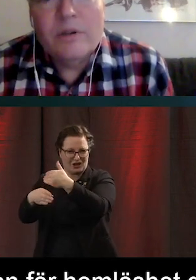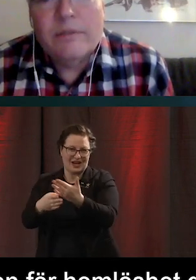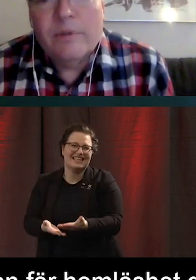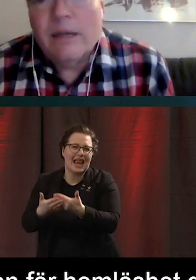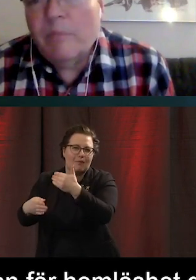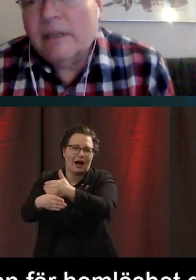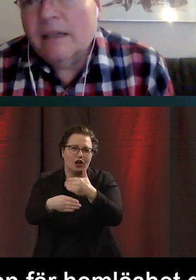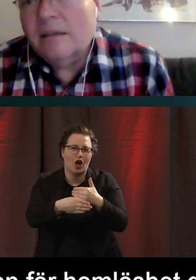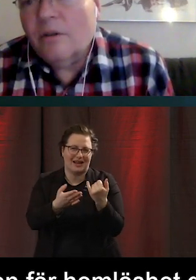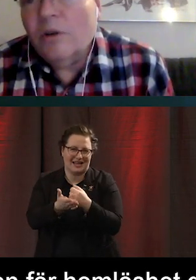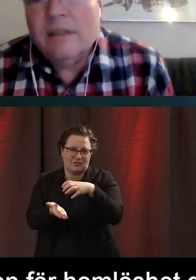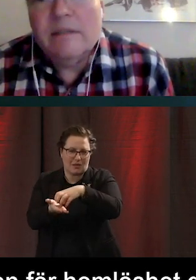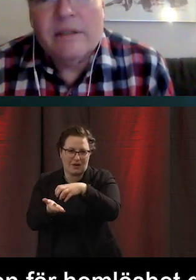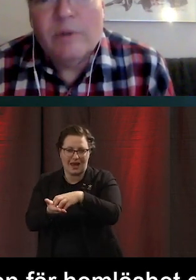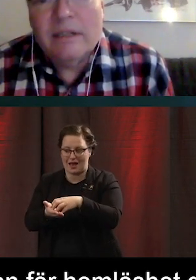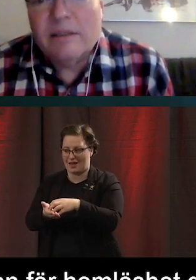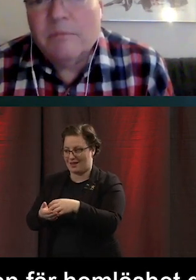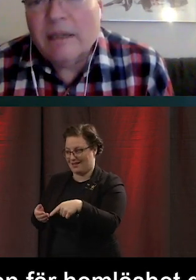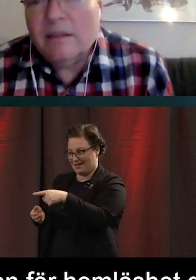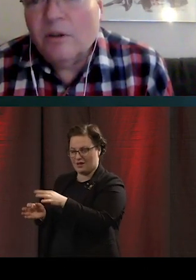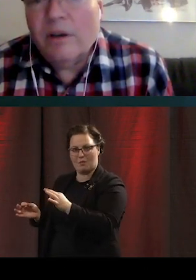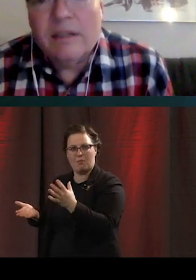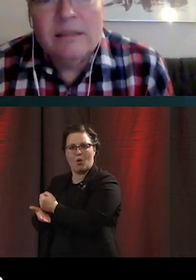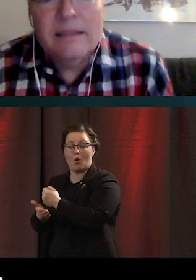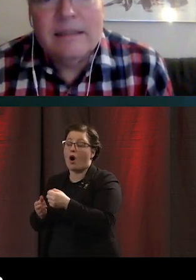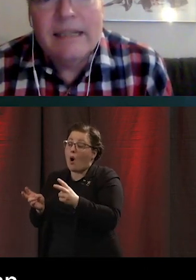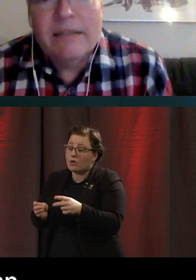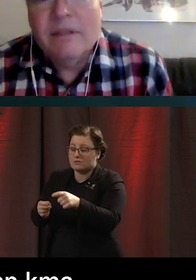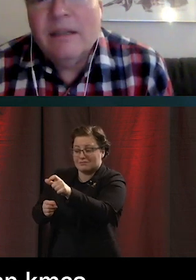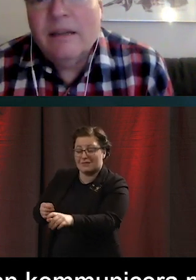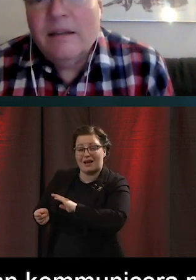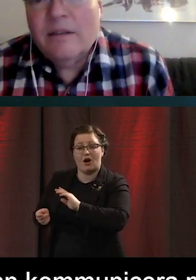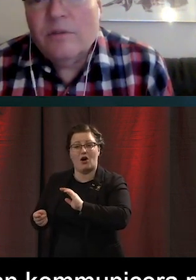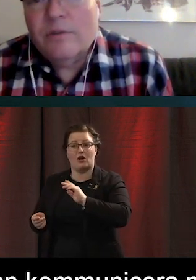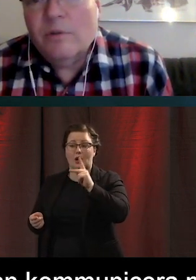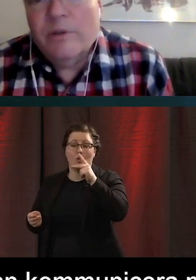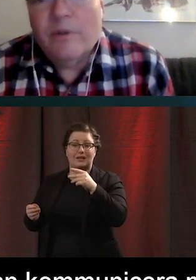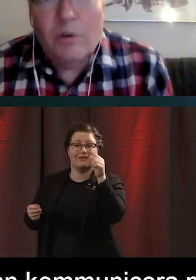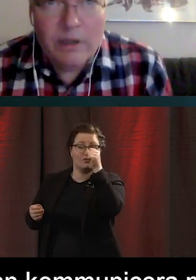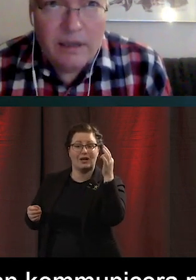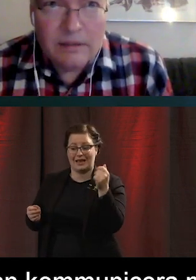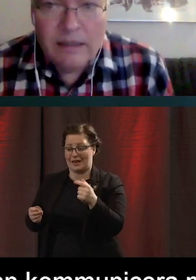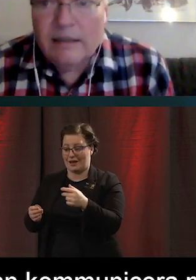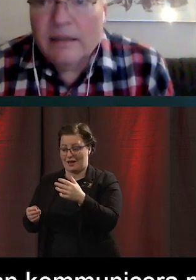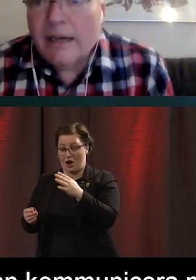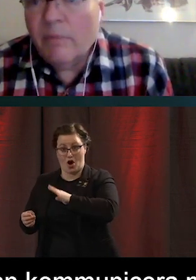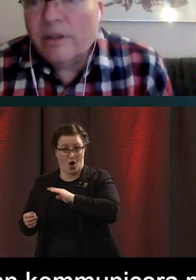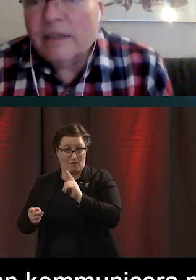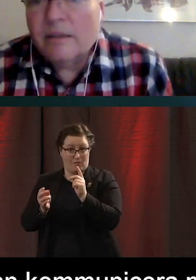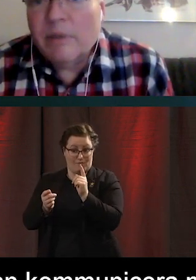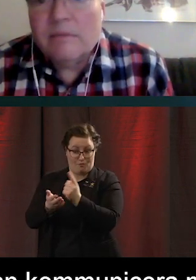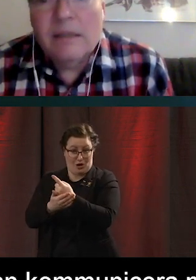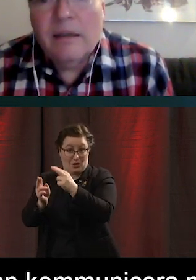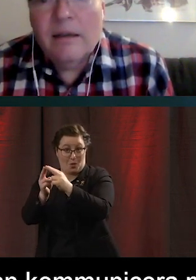Och också får hjälp med en del kognitiva svårigheter som man kanske har i sitt liv. Så går det att förkorta tiden i